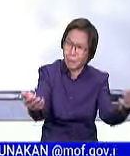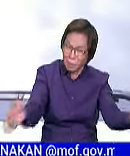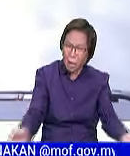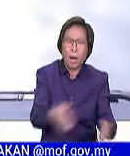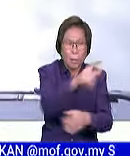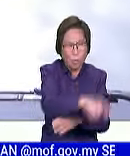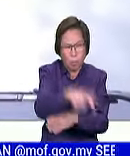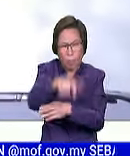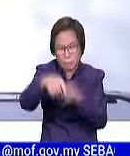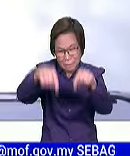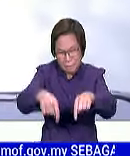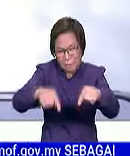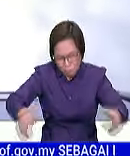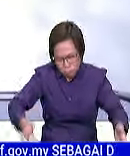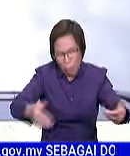bagian Pinampang